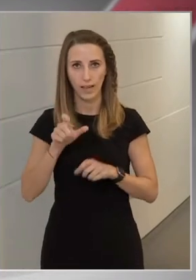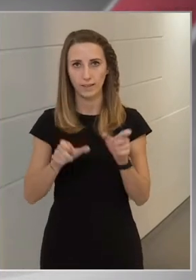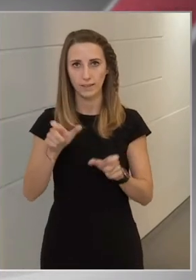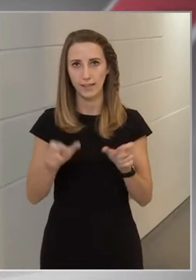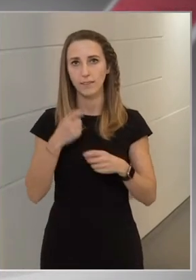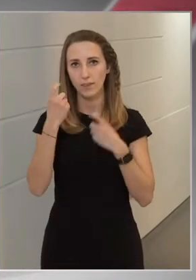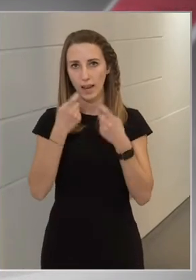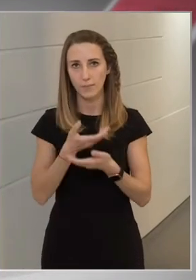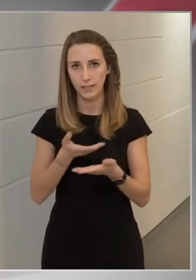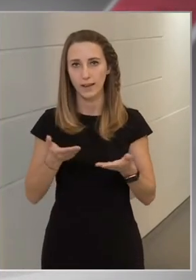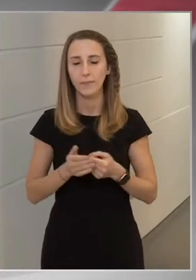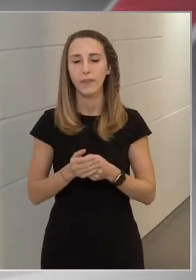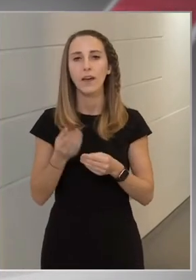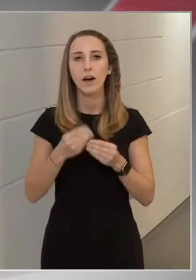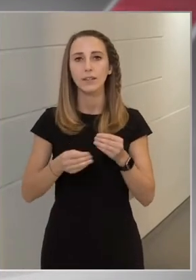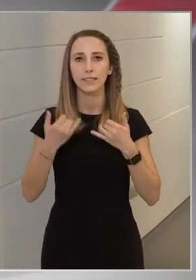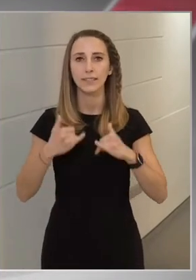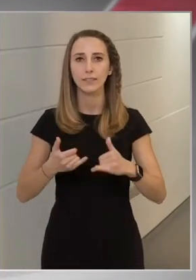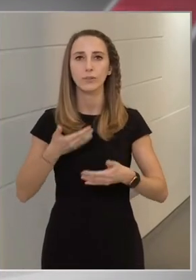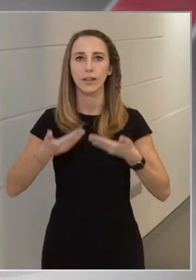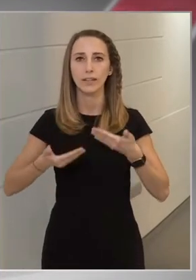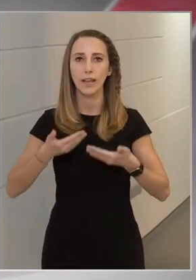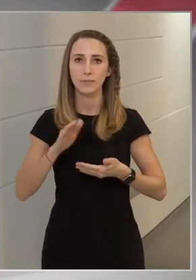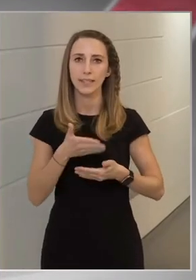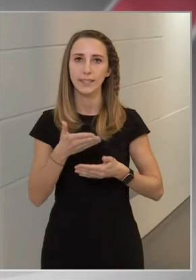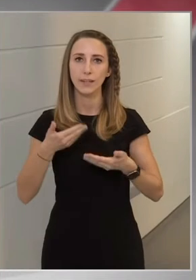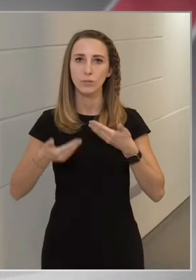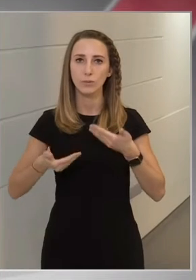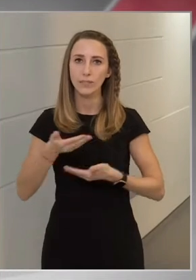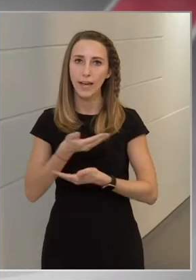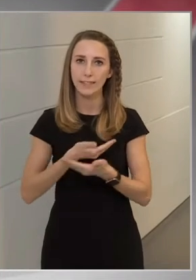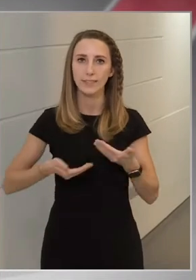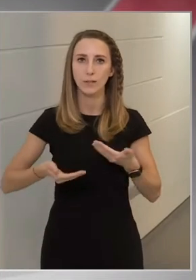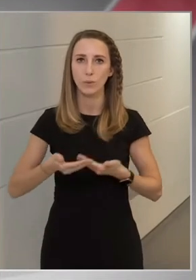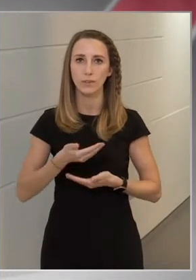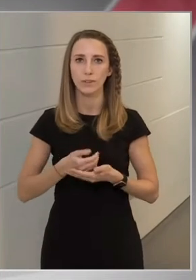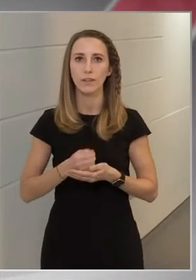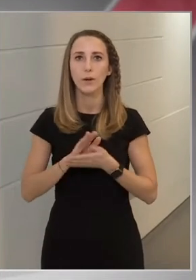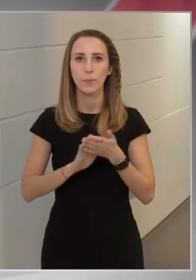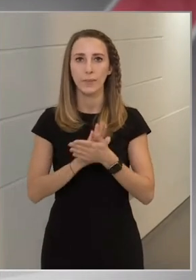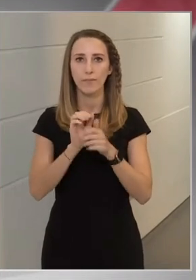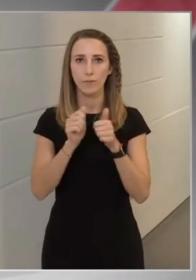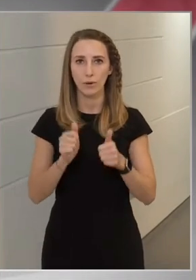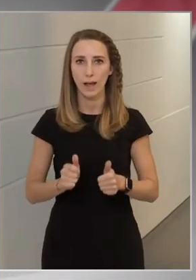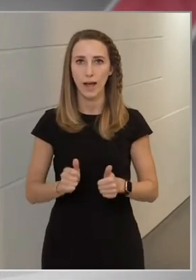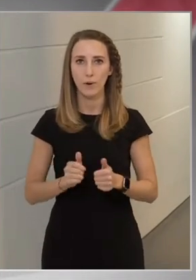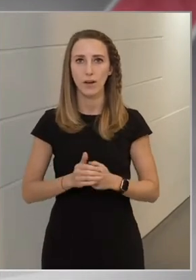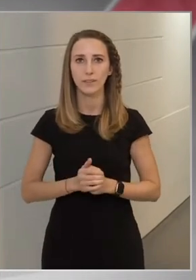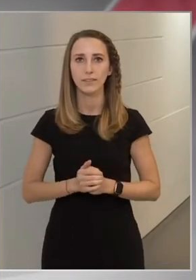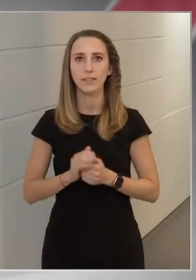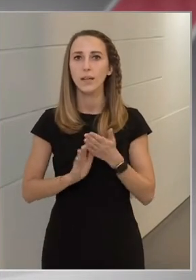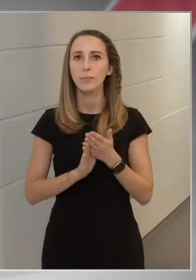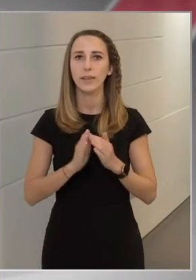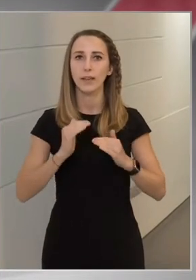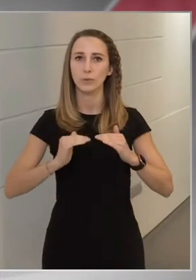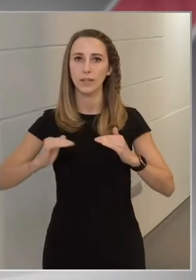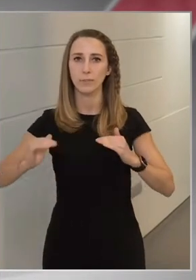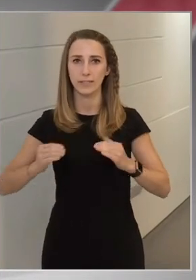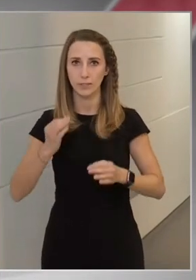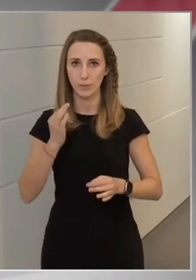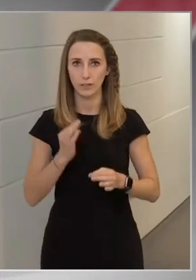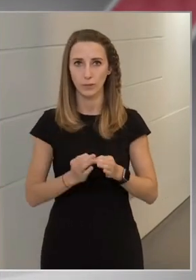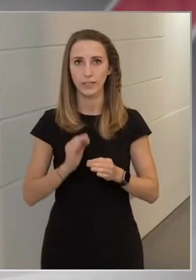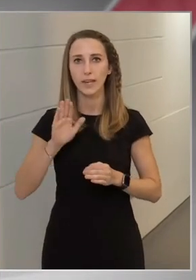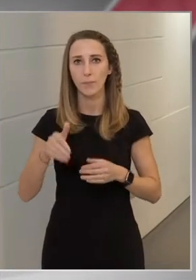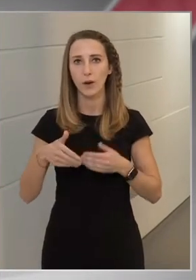és azért indítottunk egy nemzeti konzultációt, hogy milyen formában és milyen ütemezésben történjen